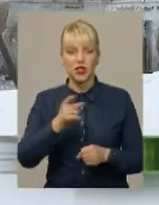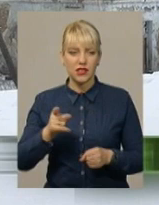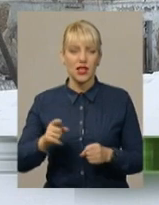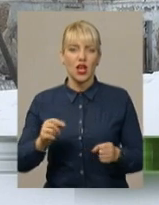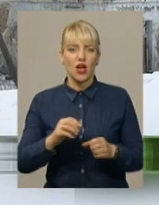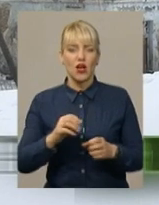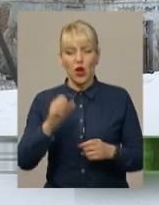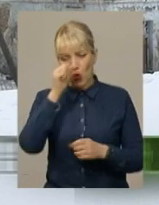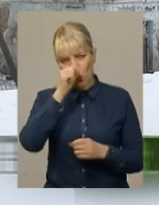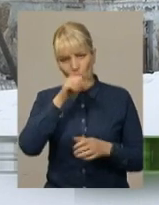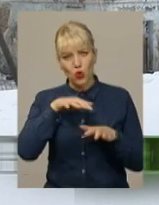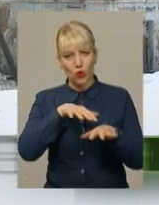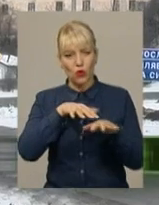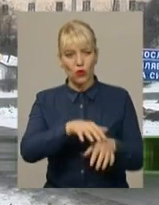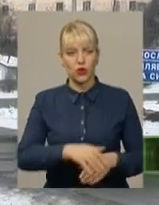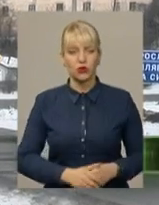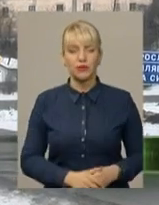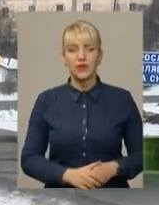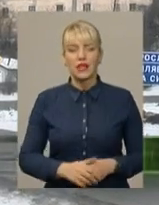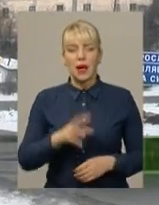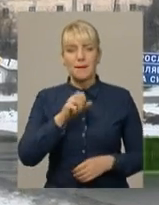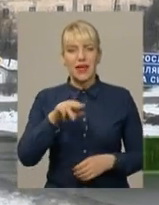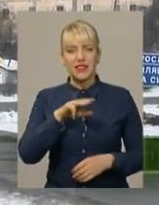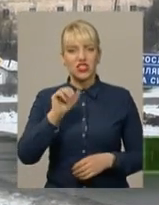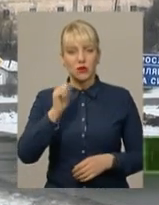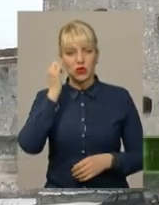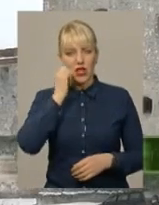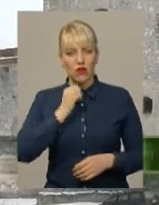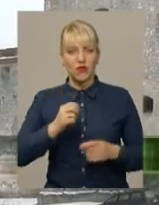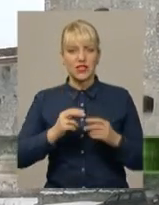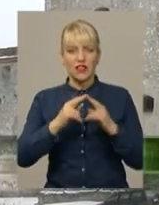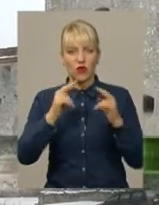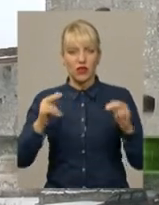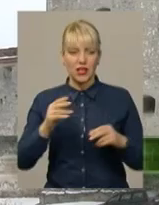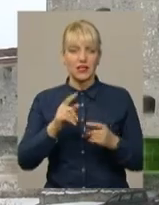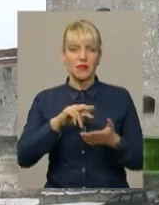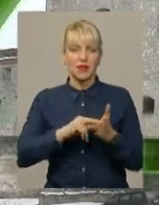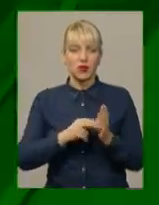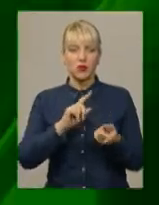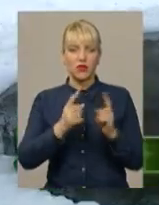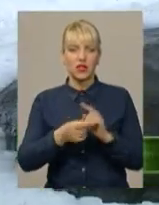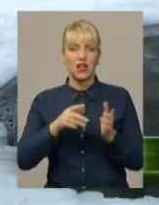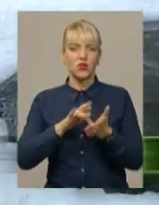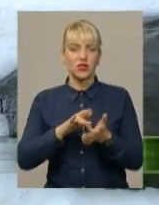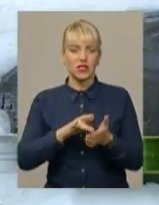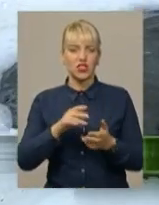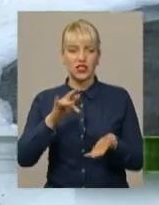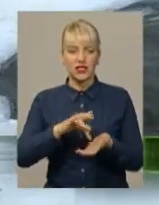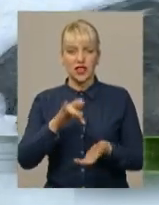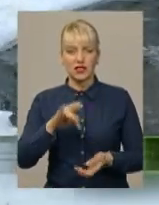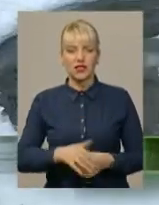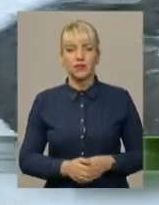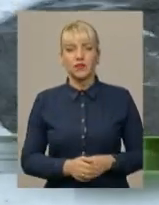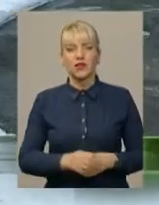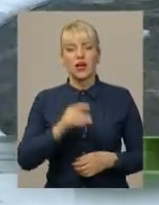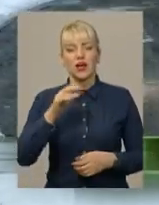Розвиток Меджибожа. Подільське селище зі старовинною фортецею планують перетворити на туристичний центр. У річці при мінус